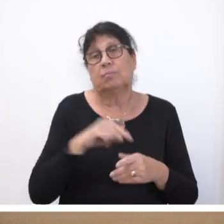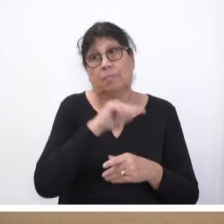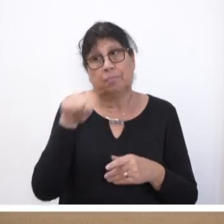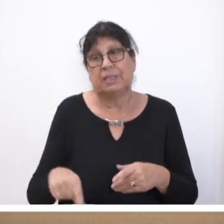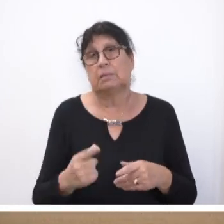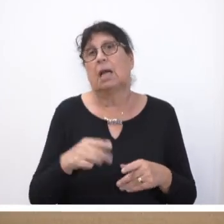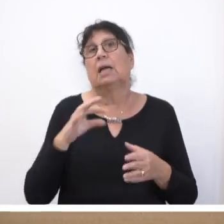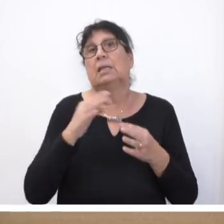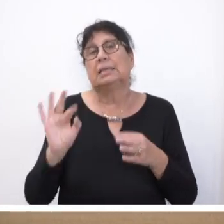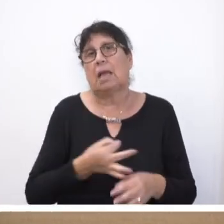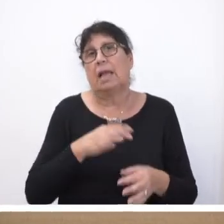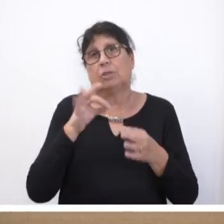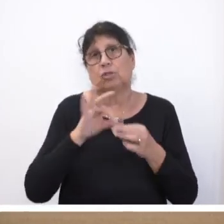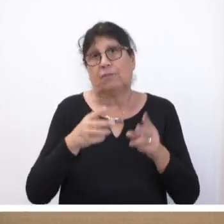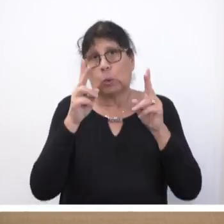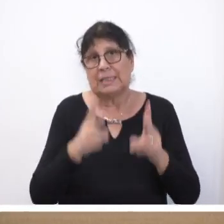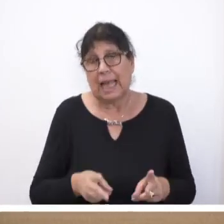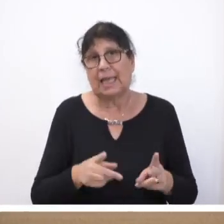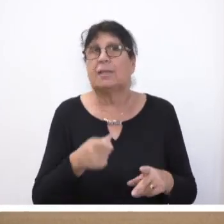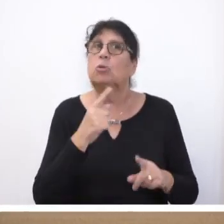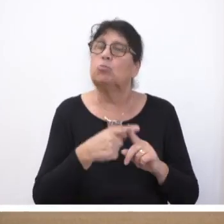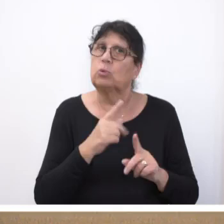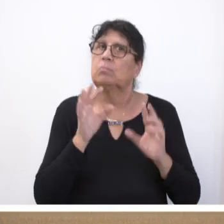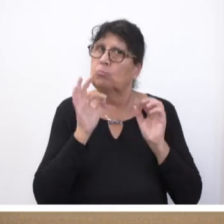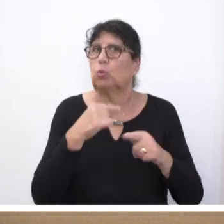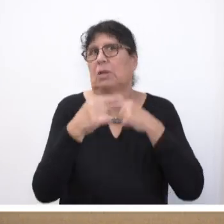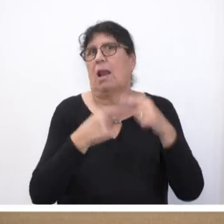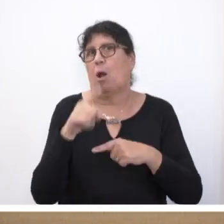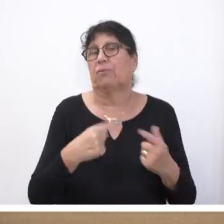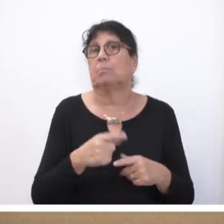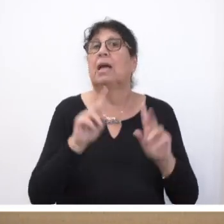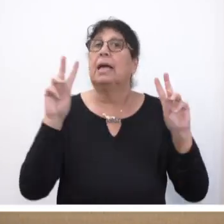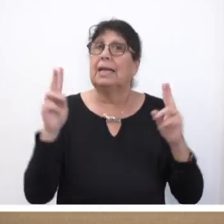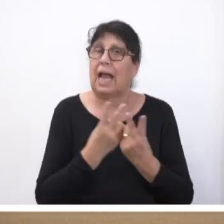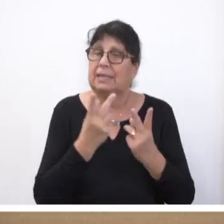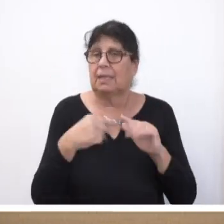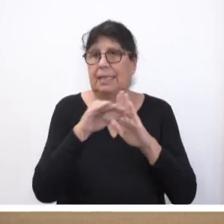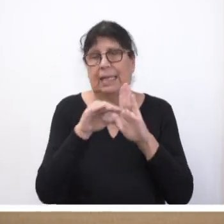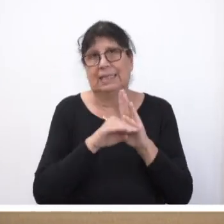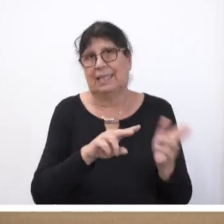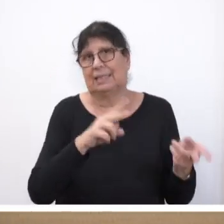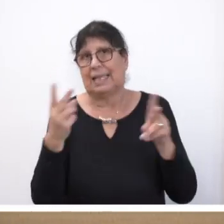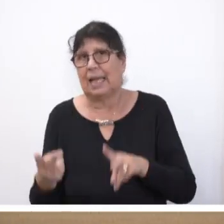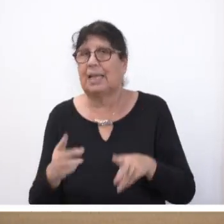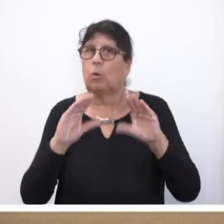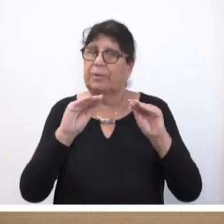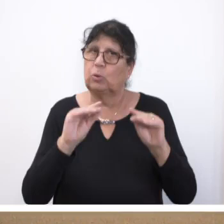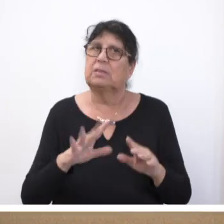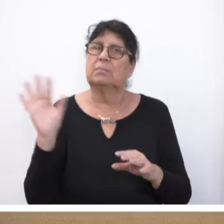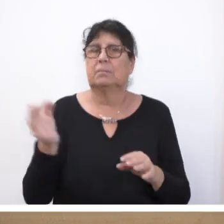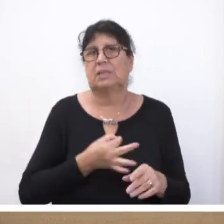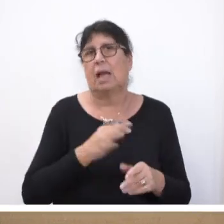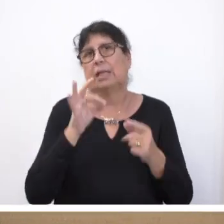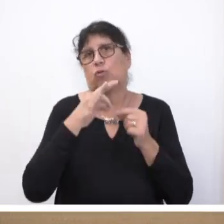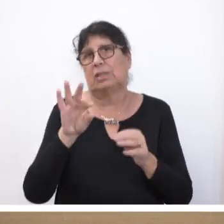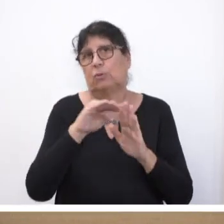Stiftungsrecht und hat sich in der Praxis bewährt. Gleichzeitig wird die Gesetzesänderung genutzt, um das saarländische Stiftungsgesetz